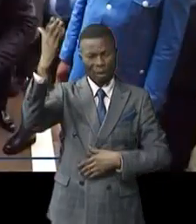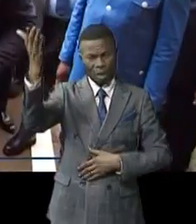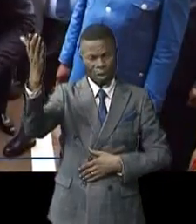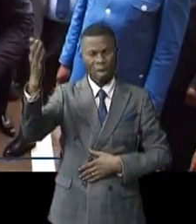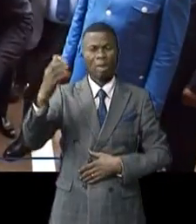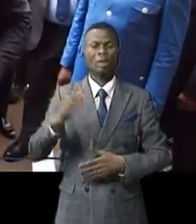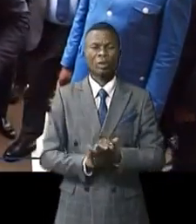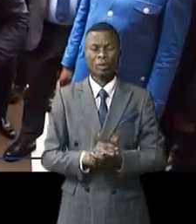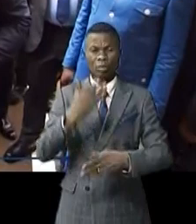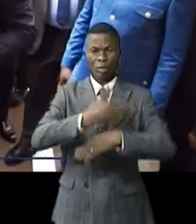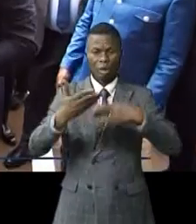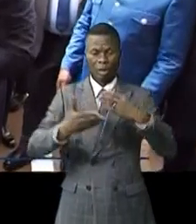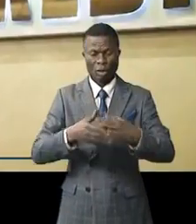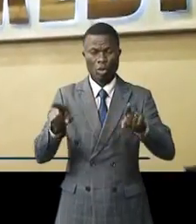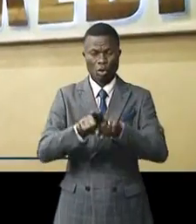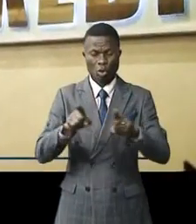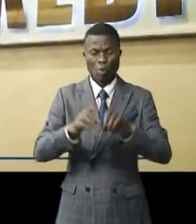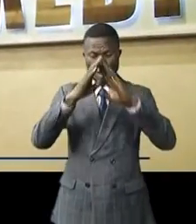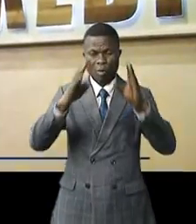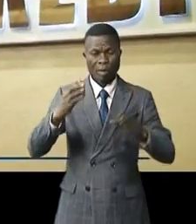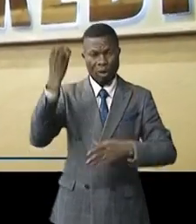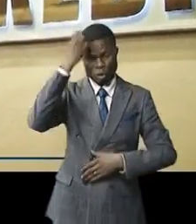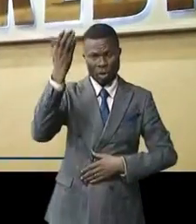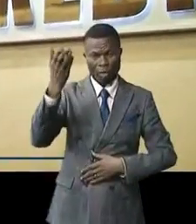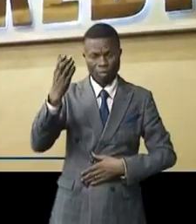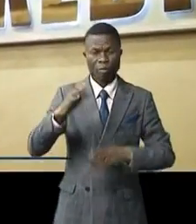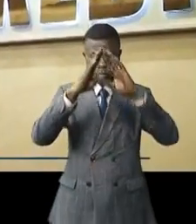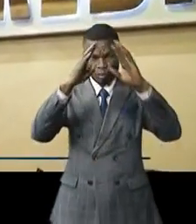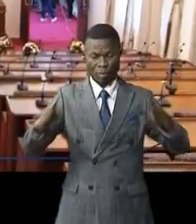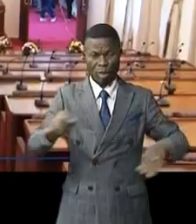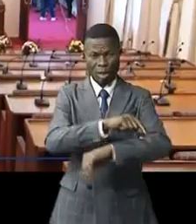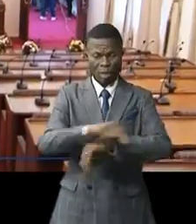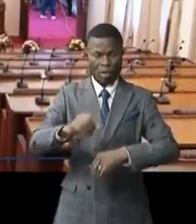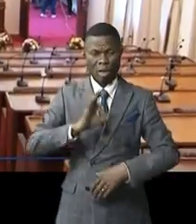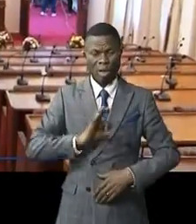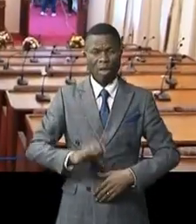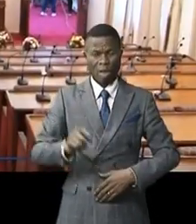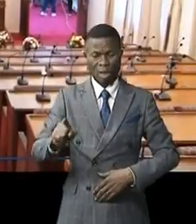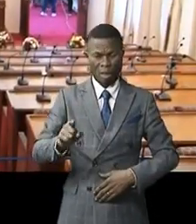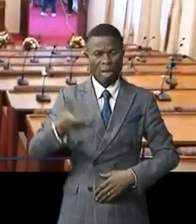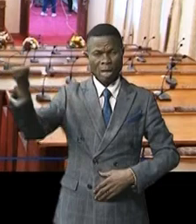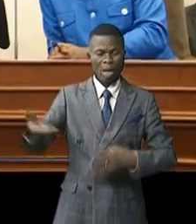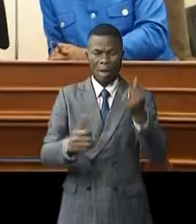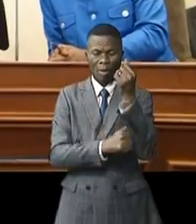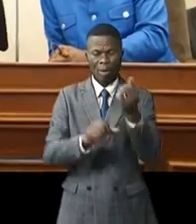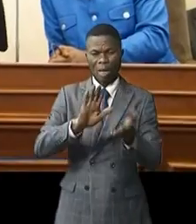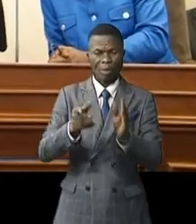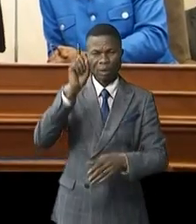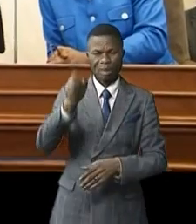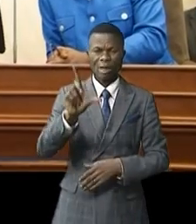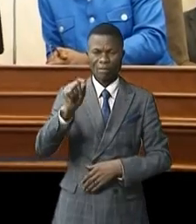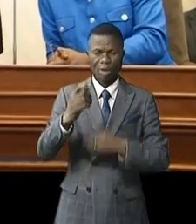Construit au standard international, l'amphithéâtre Félix-Antoine Tshiseguedi-Chilombo a une capacité d'accueil de 120 places.